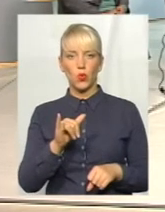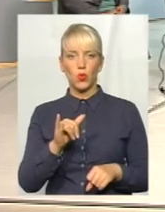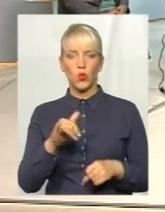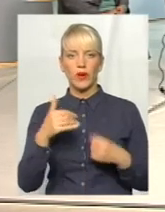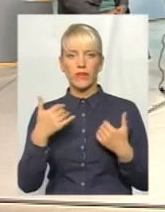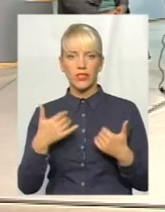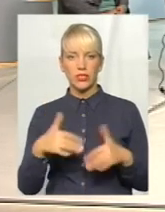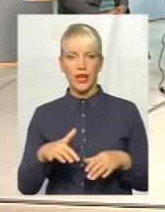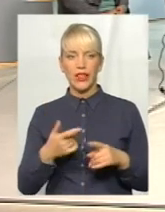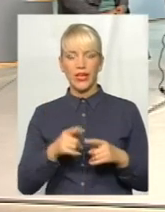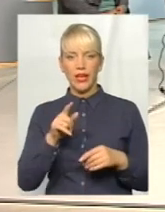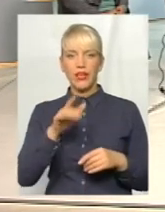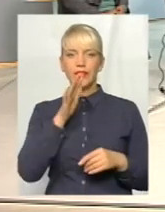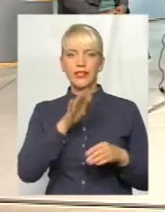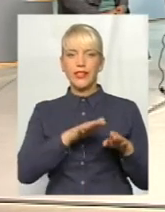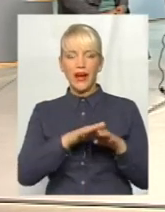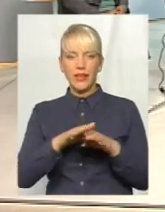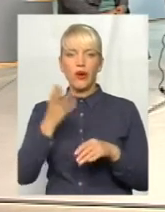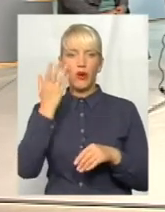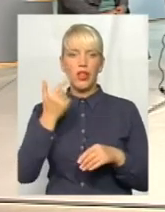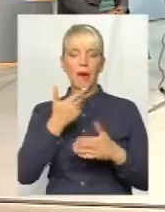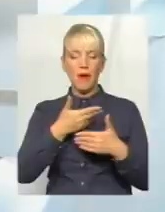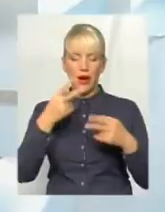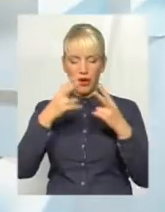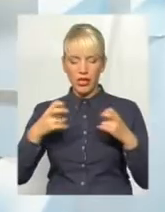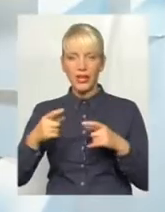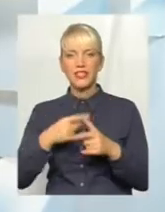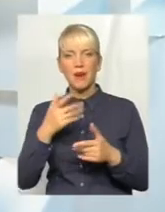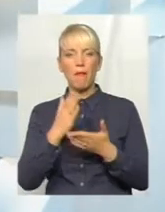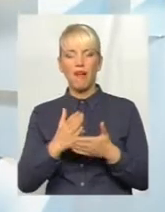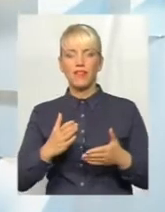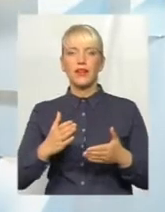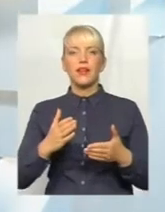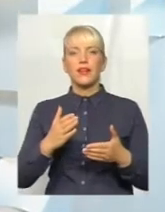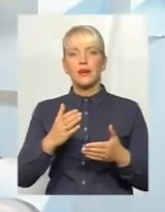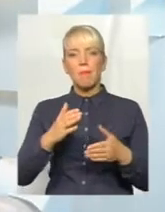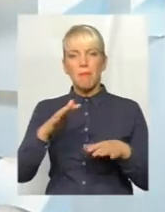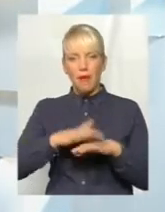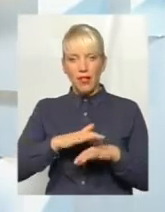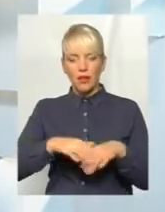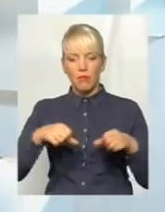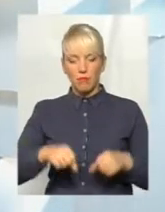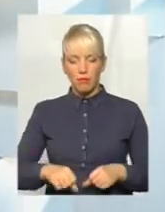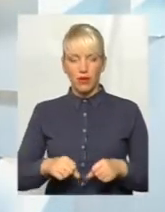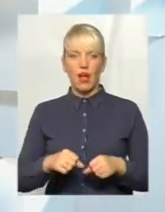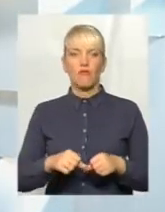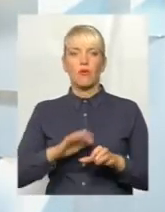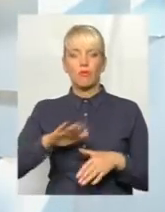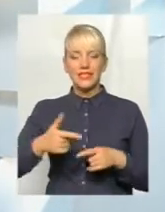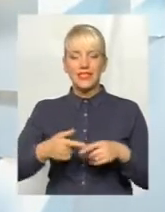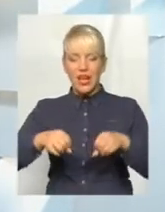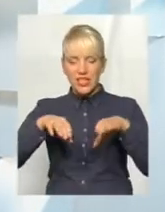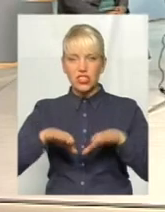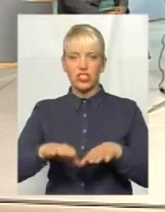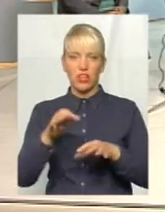на тій стадії, яку ми зараз розглядаємо, чи мав банк право після першої ухвали подавати ще раз до суду? І